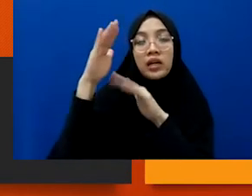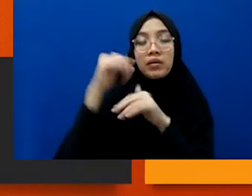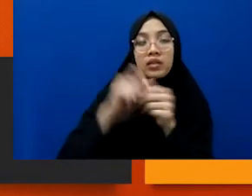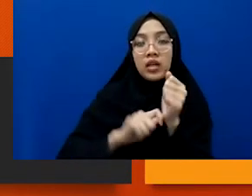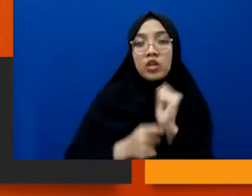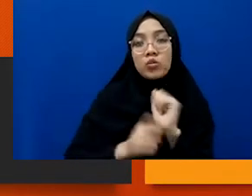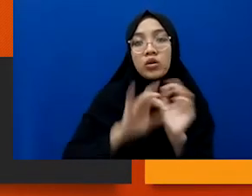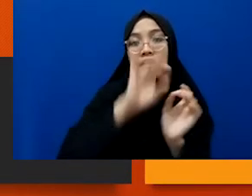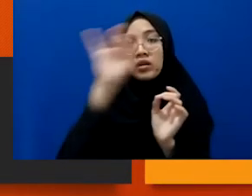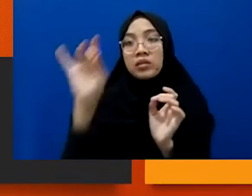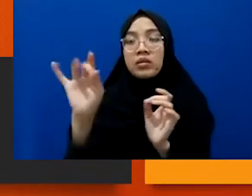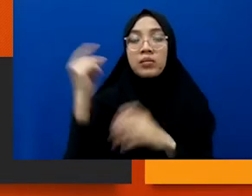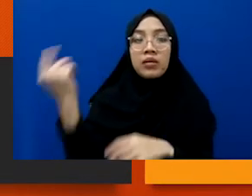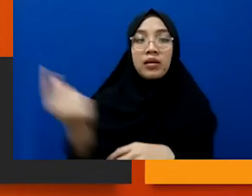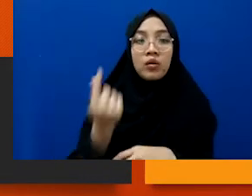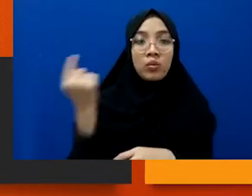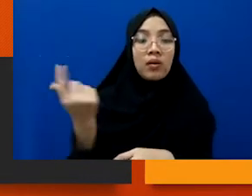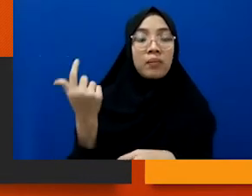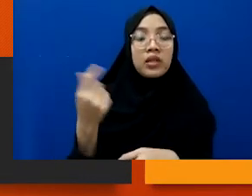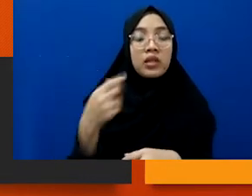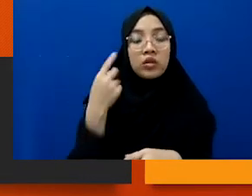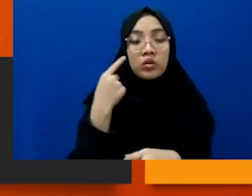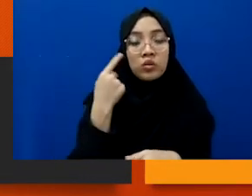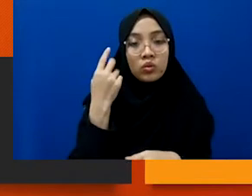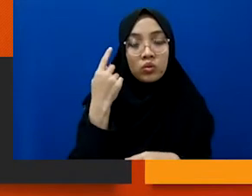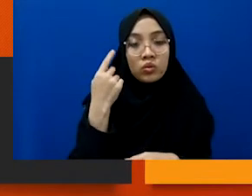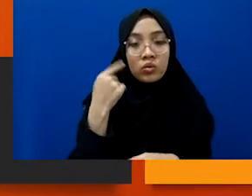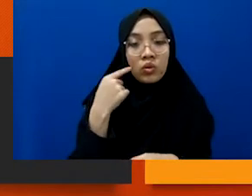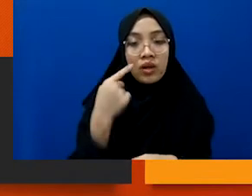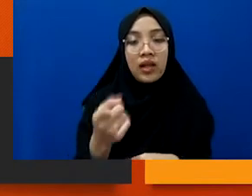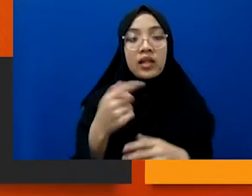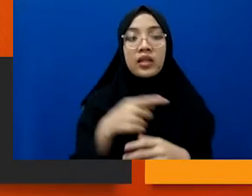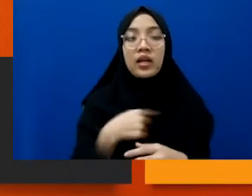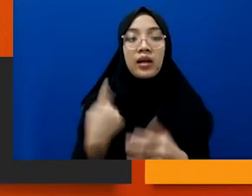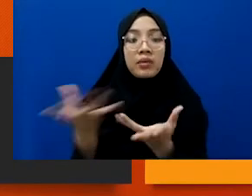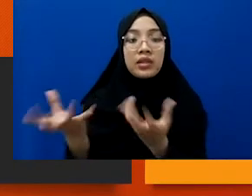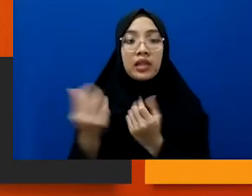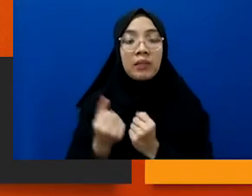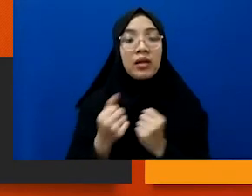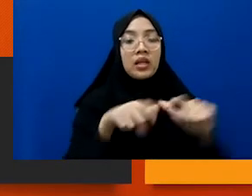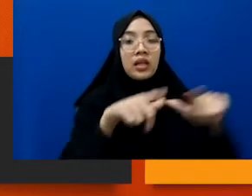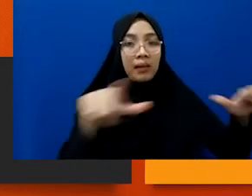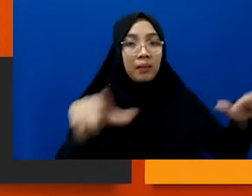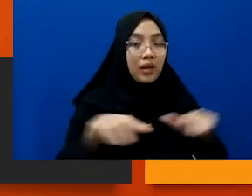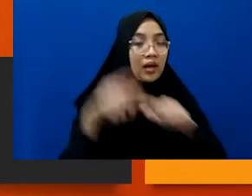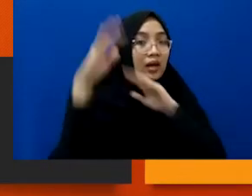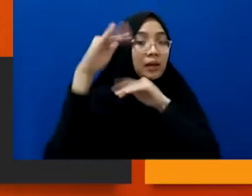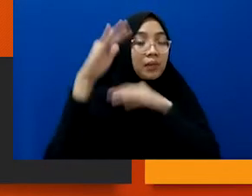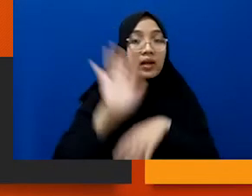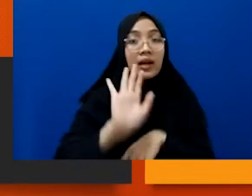berbagai publik ya, terkait dengan apa, yang sudah kami dapatkan di lapangan. Harapannya nanti jangan sampai